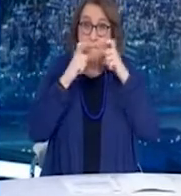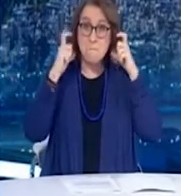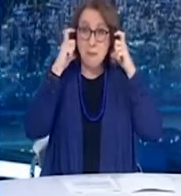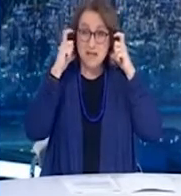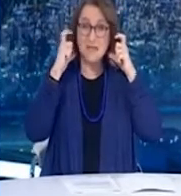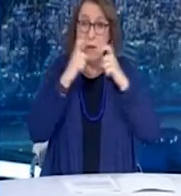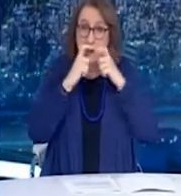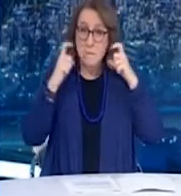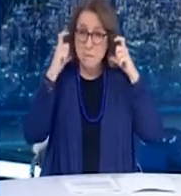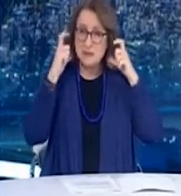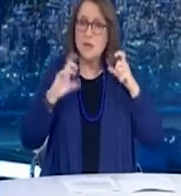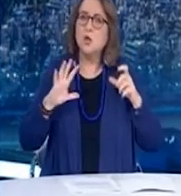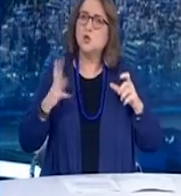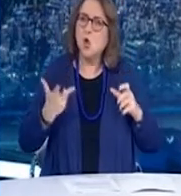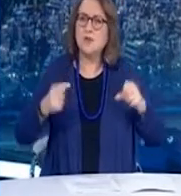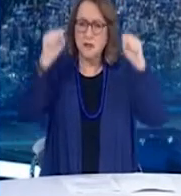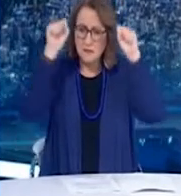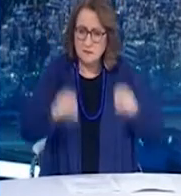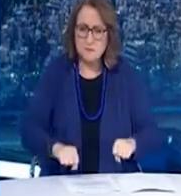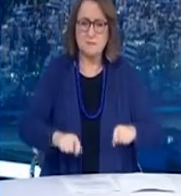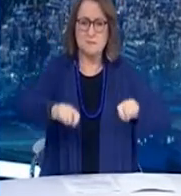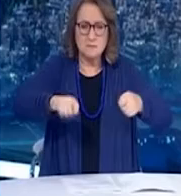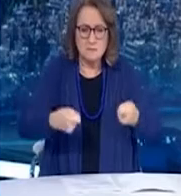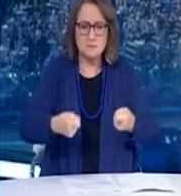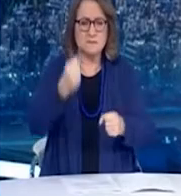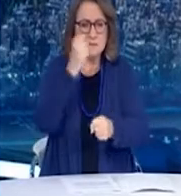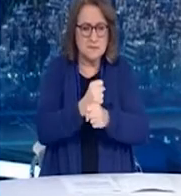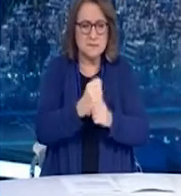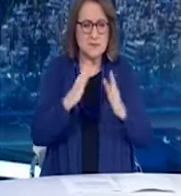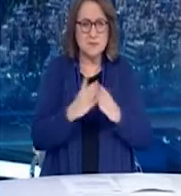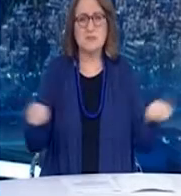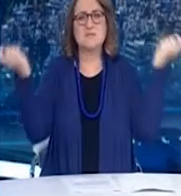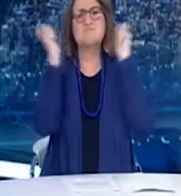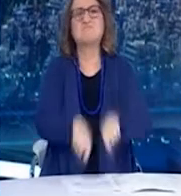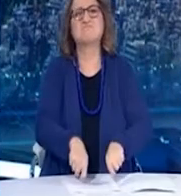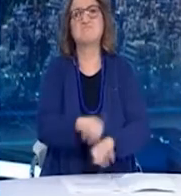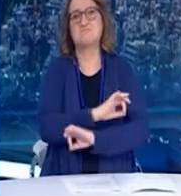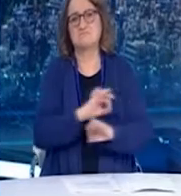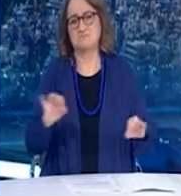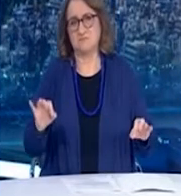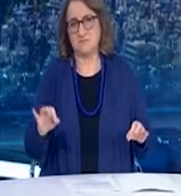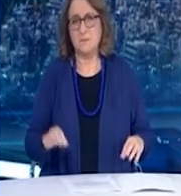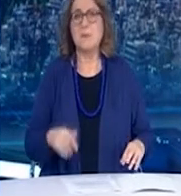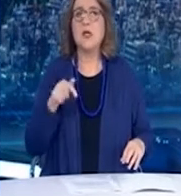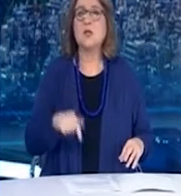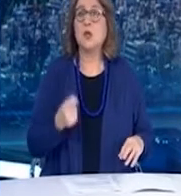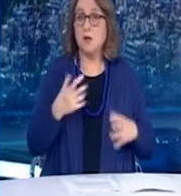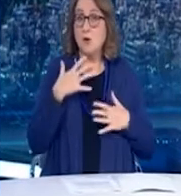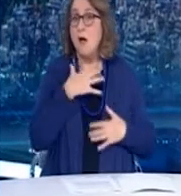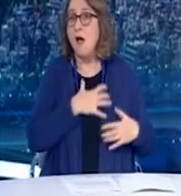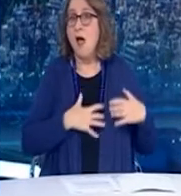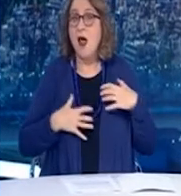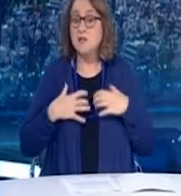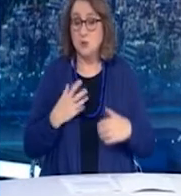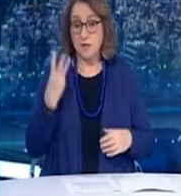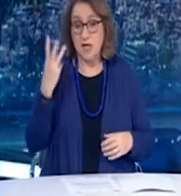Νομίζω αξίζει σχολιασμού και προκαλεί ανησυχία η μη ξεκάθαρη μείωση του επιδημικού κύματος τρεις εβδομάδες μετά